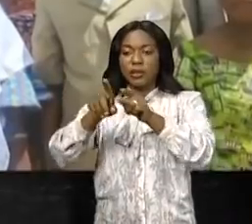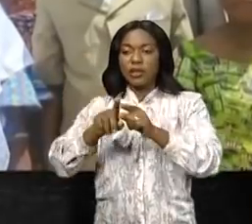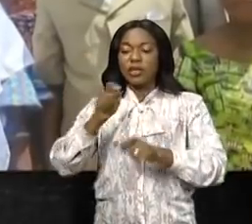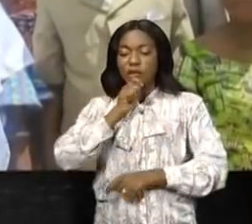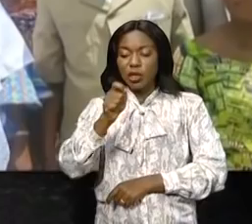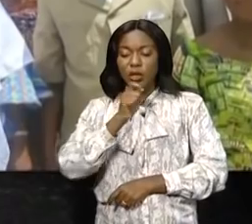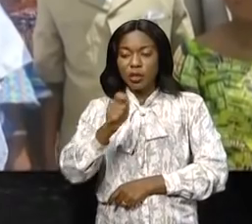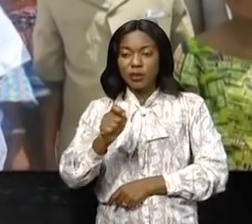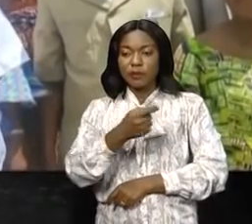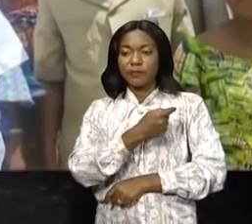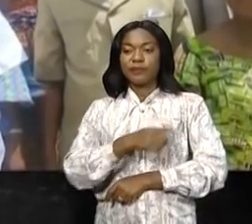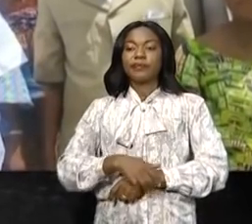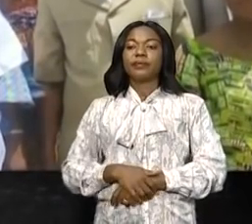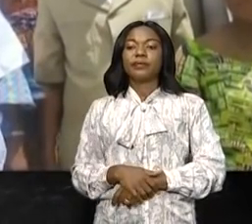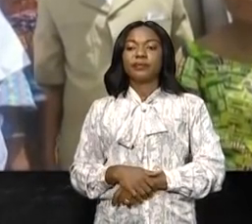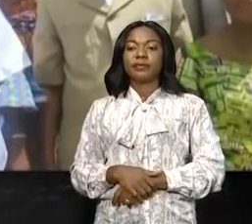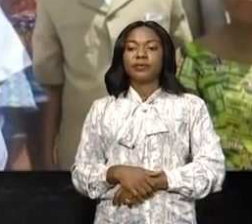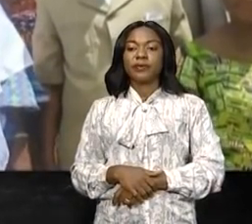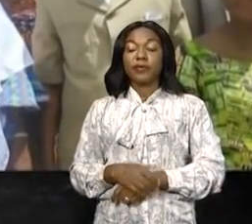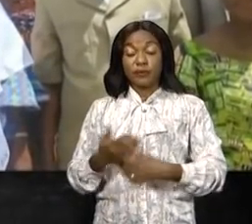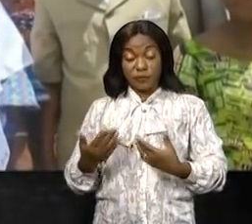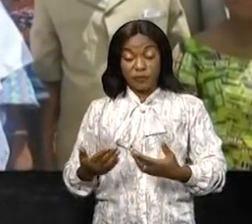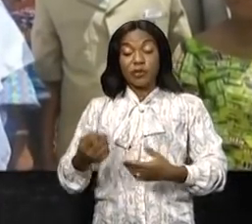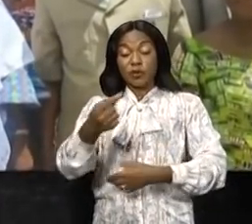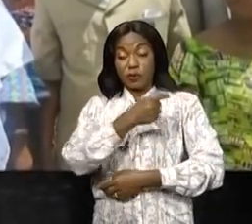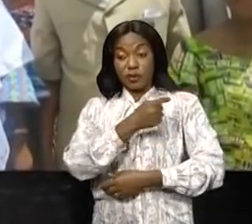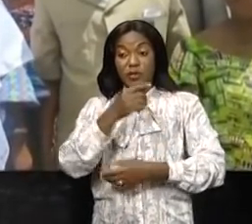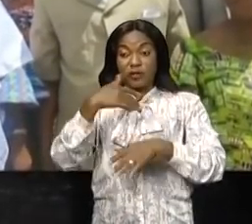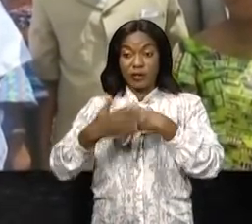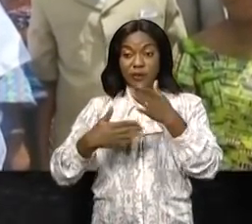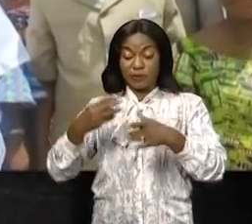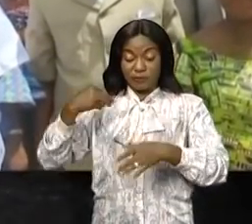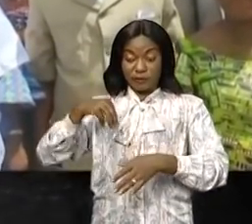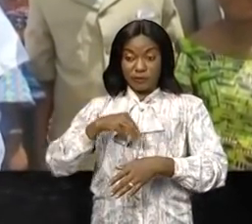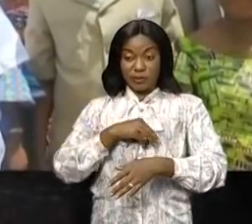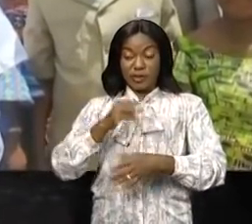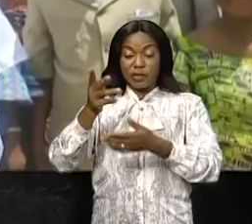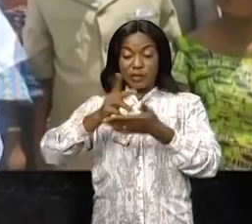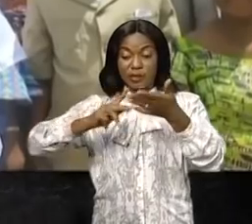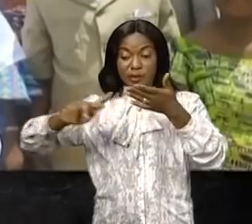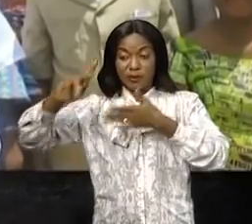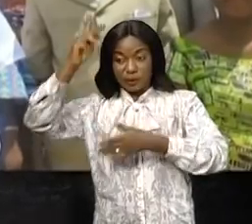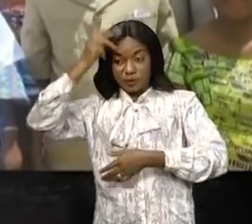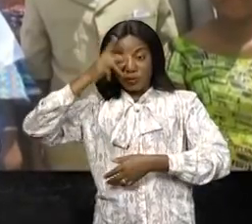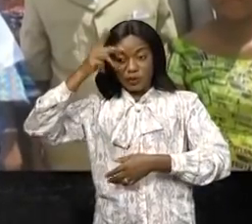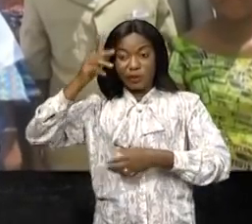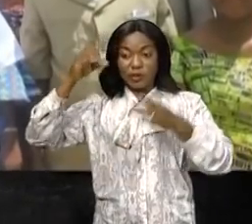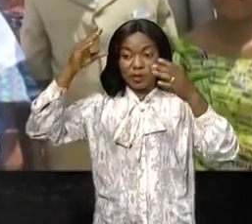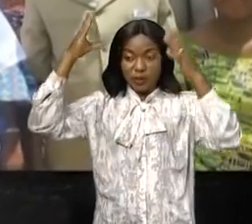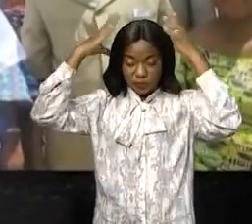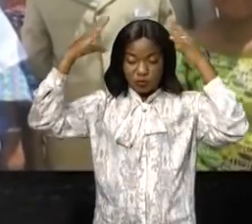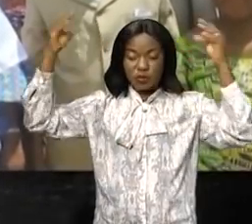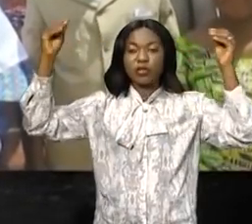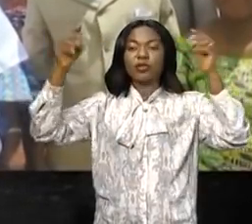PND qui fait aussi partie de l'ensemble avec Moïse Kakundi-Tchapwe et